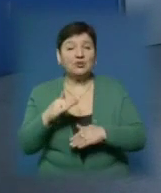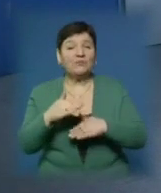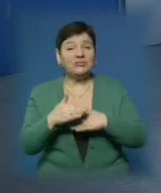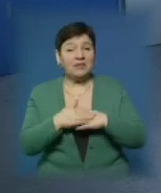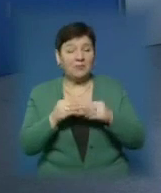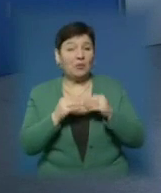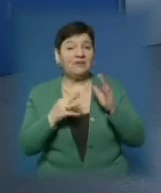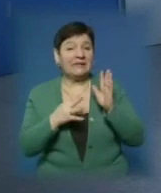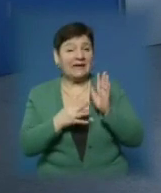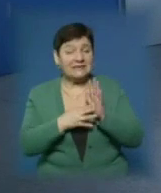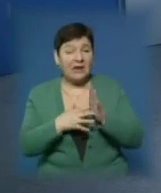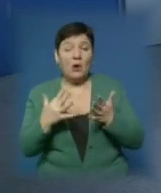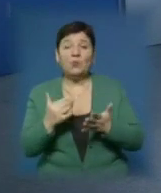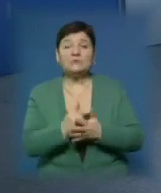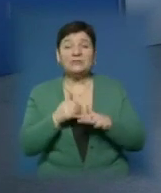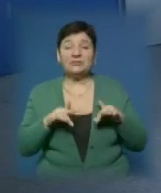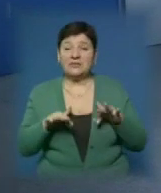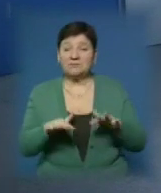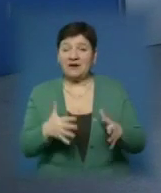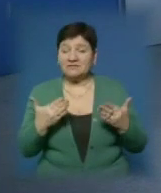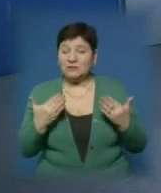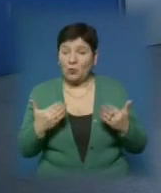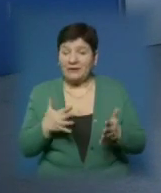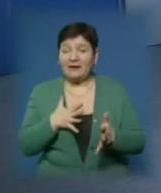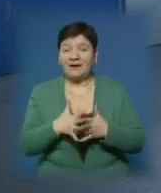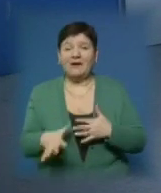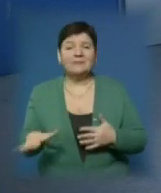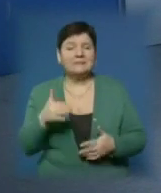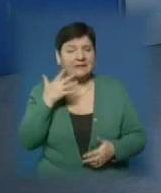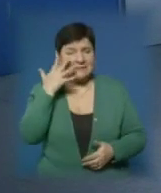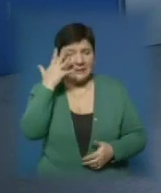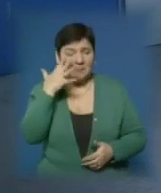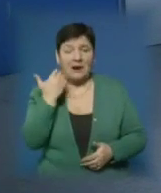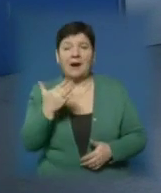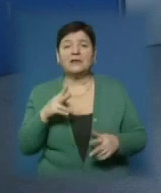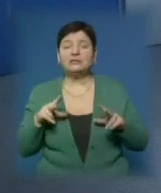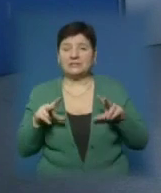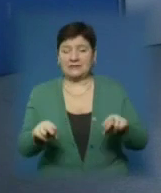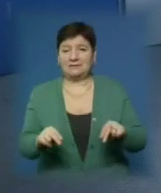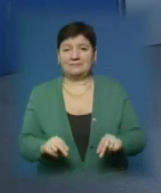випуску 19-ті. Успішних справ сьогодні та реалізації всіх задумів. Хай щастить!